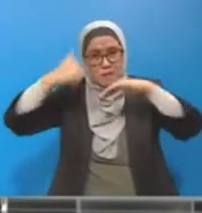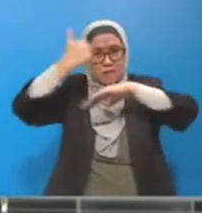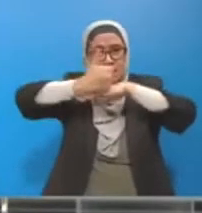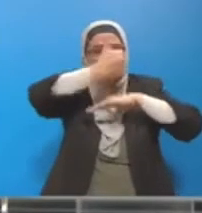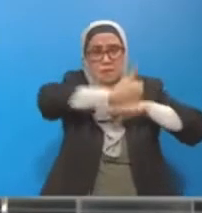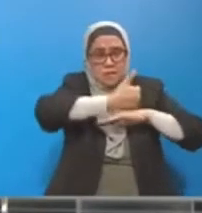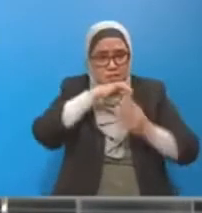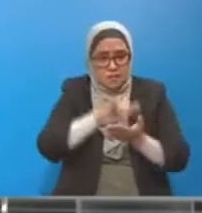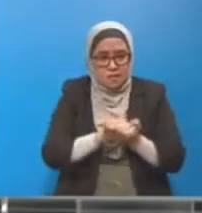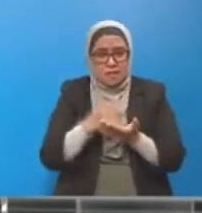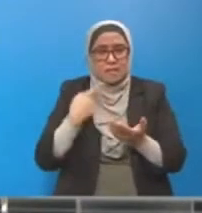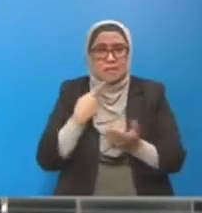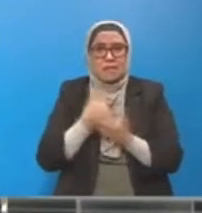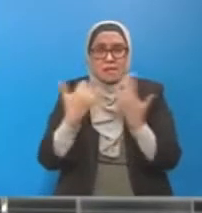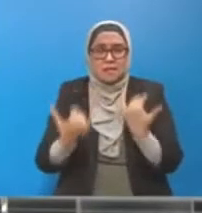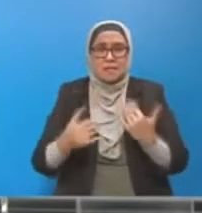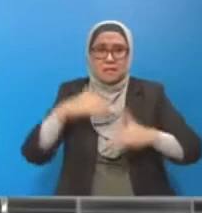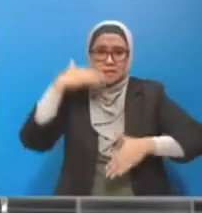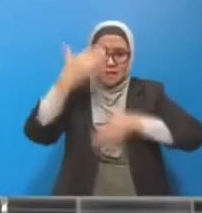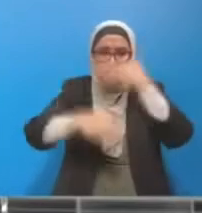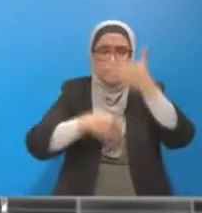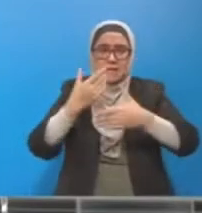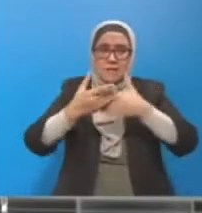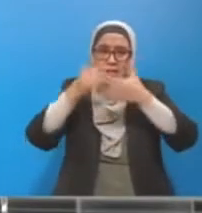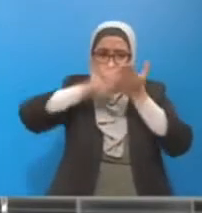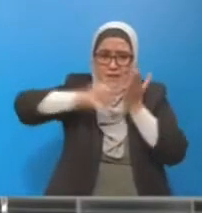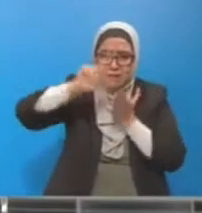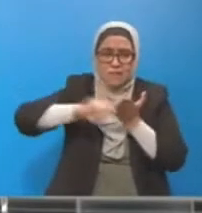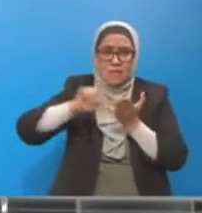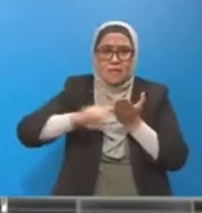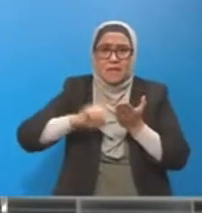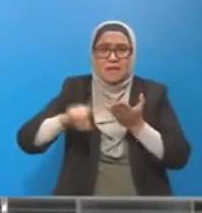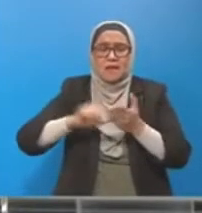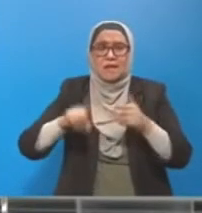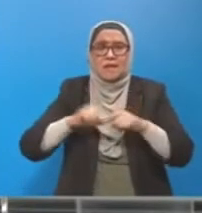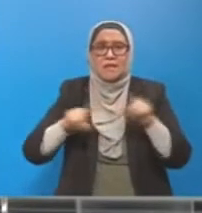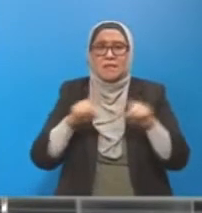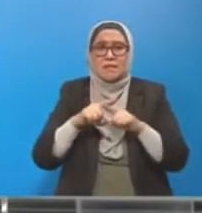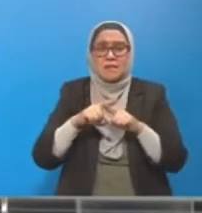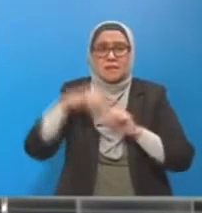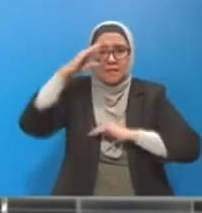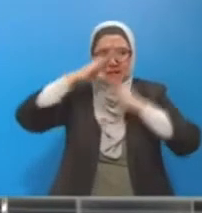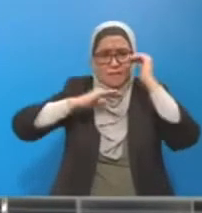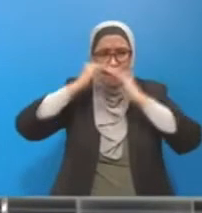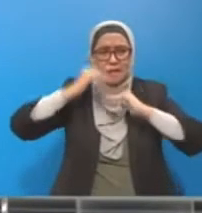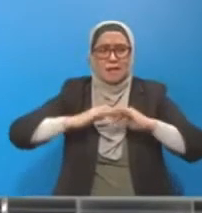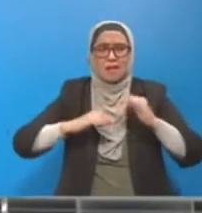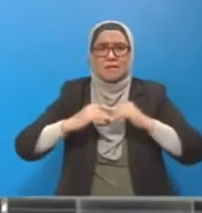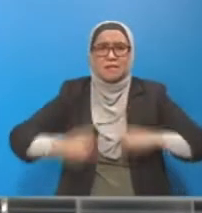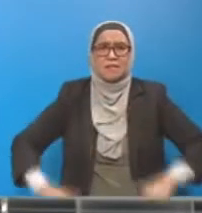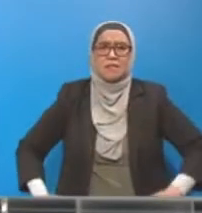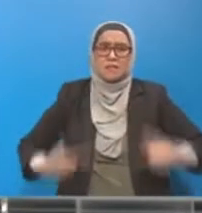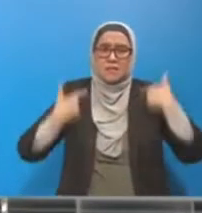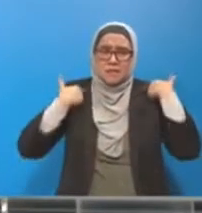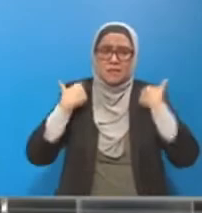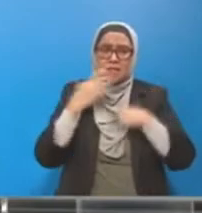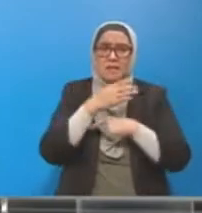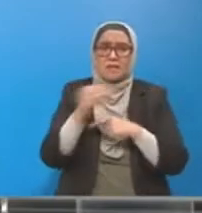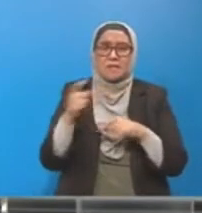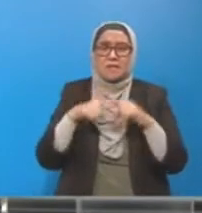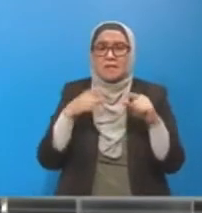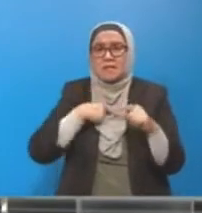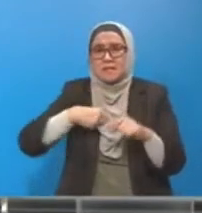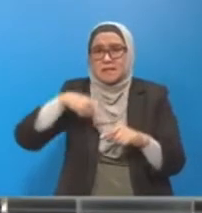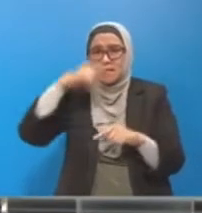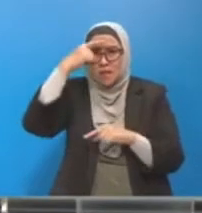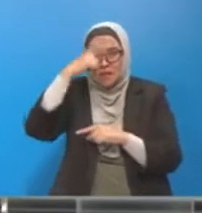melakukan deliverability index pada each and one 154 walaupun ada yang telah diserahkan untuk